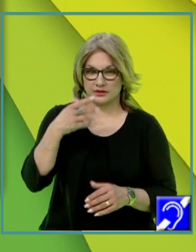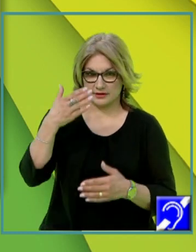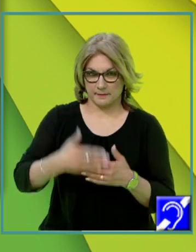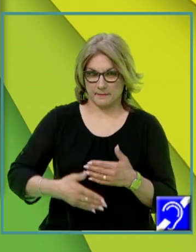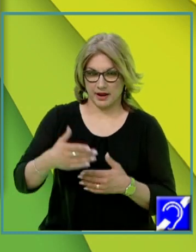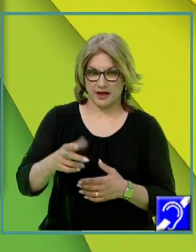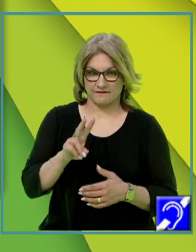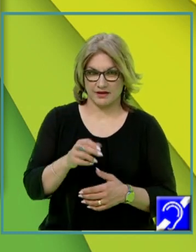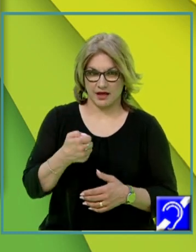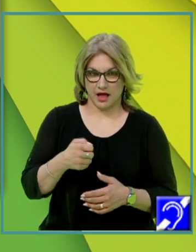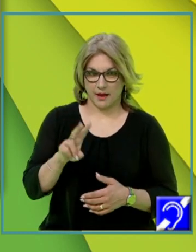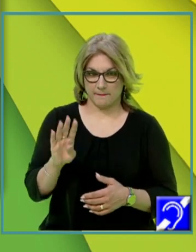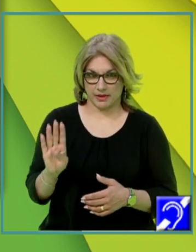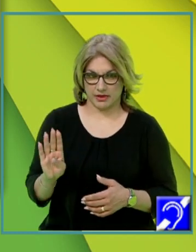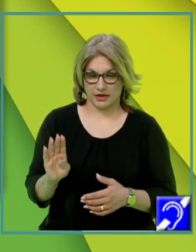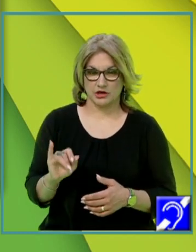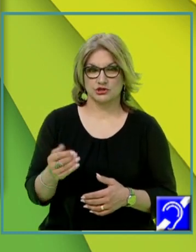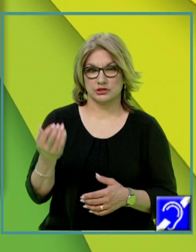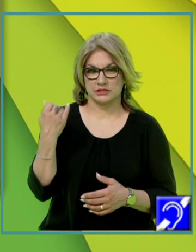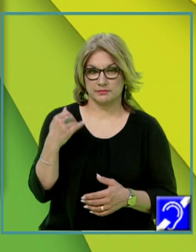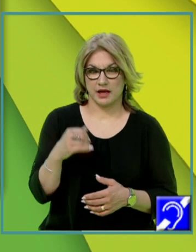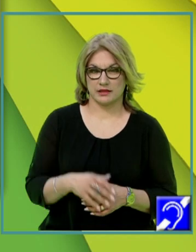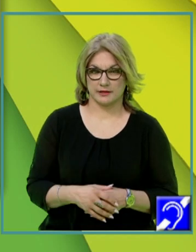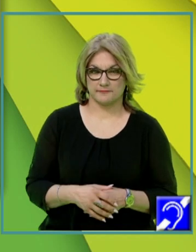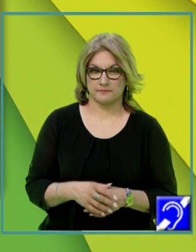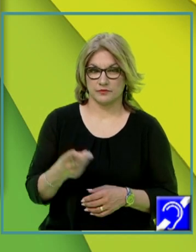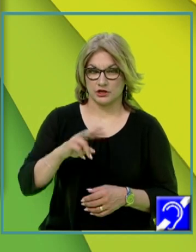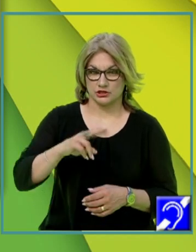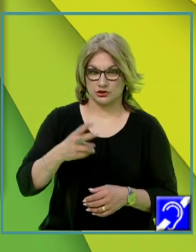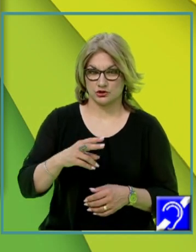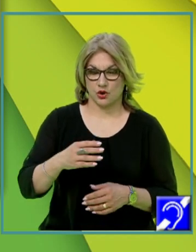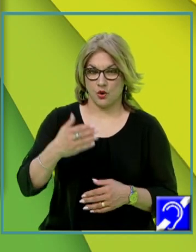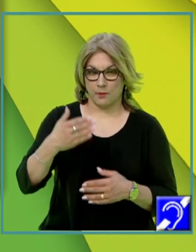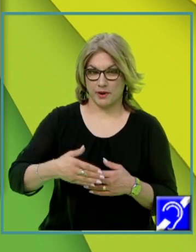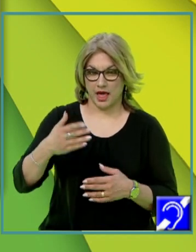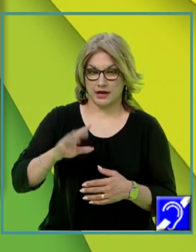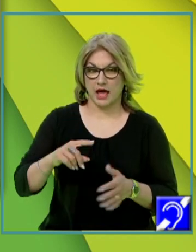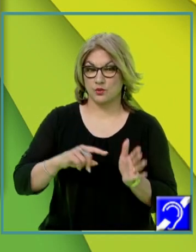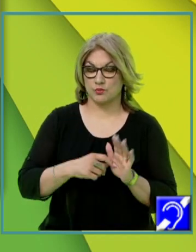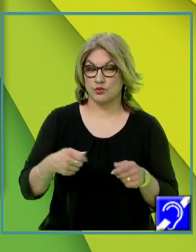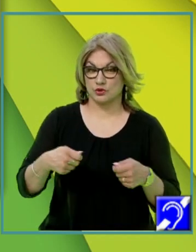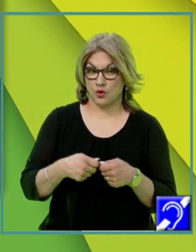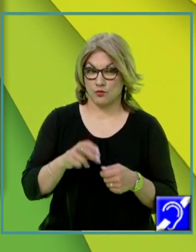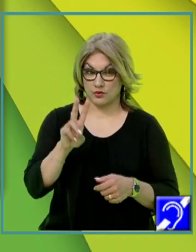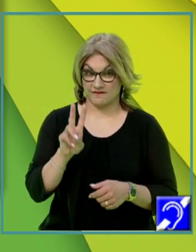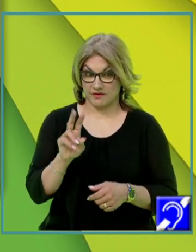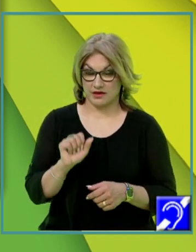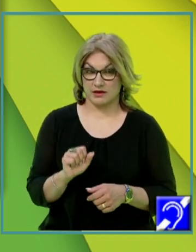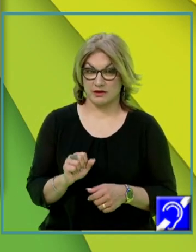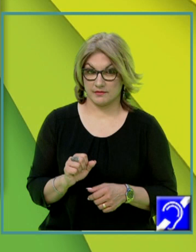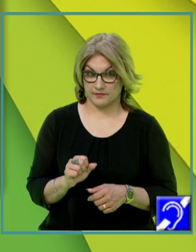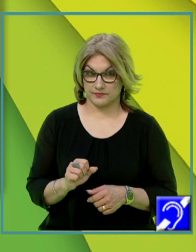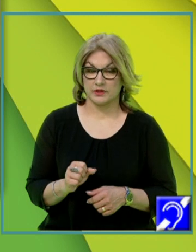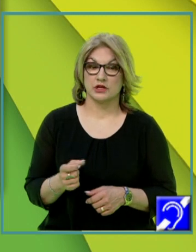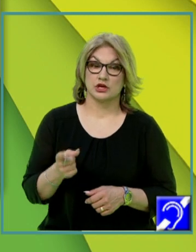noi VAB și planul din spate cele două plane au un punct comun punctul V e clar copii